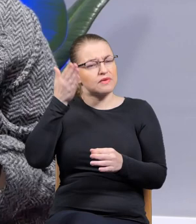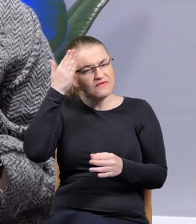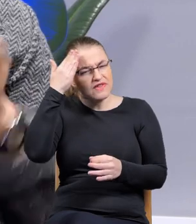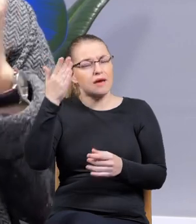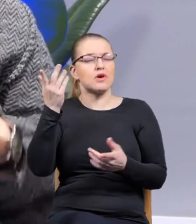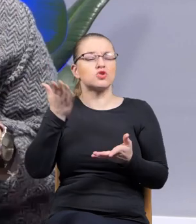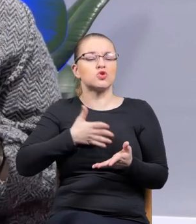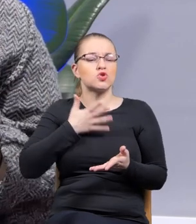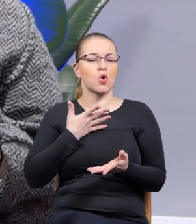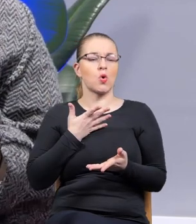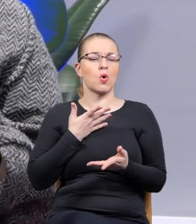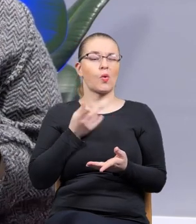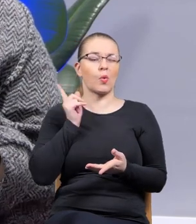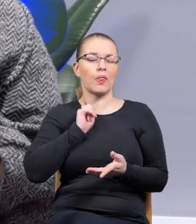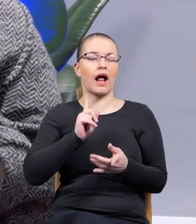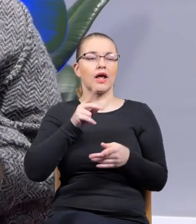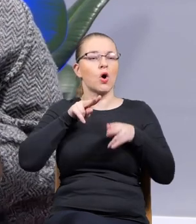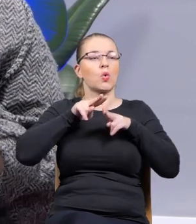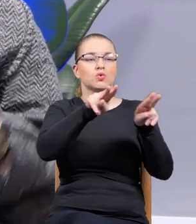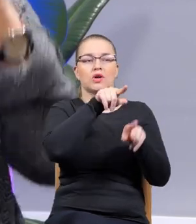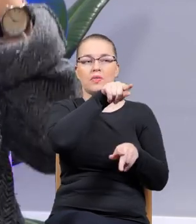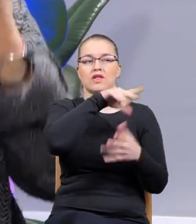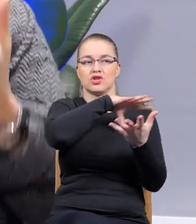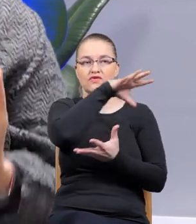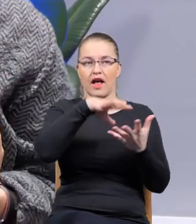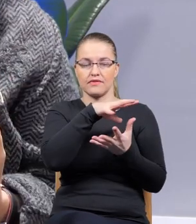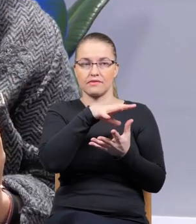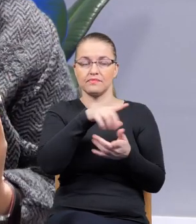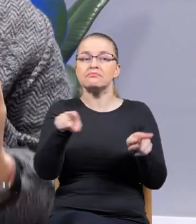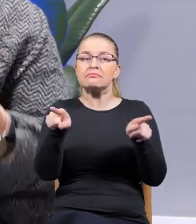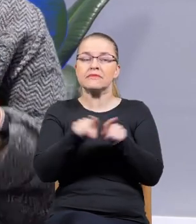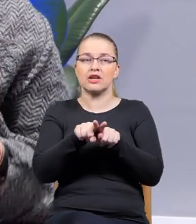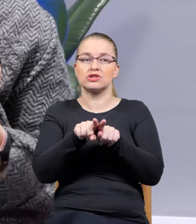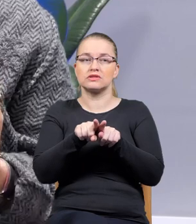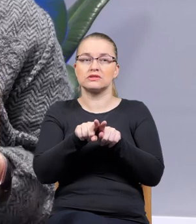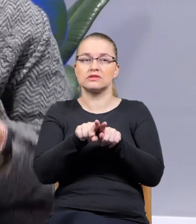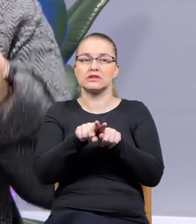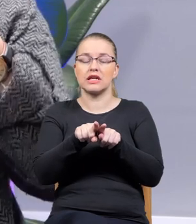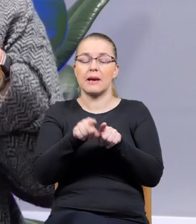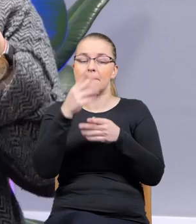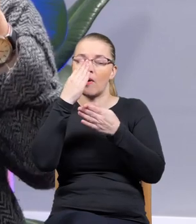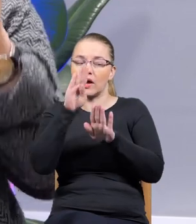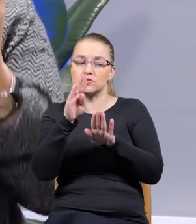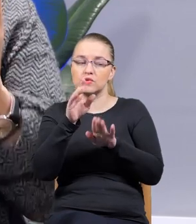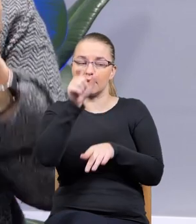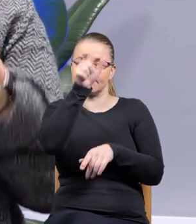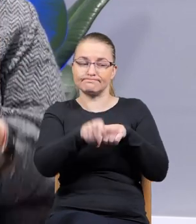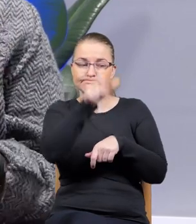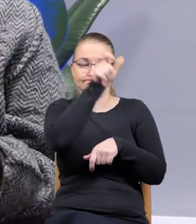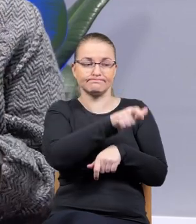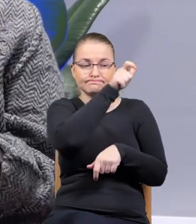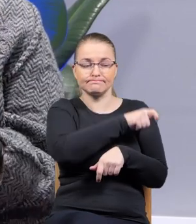świecie. I druga rzecz, która to różni, personalizuje jakby problemy, czy tworzę